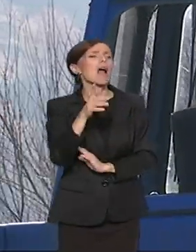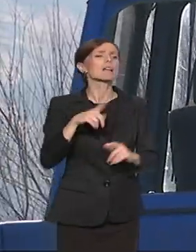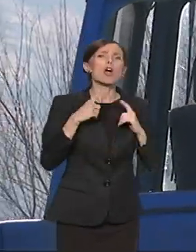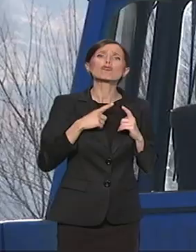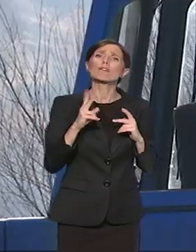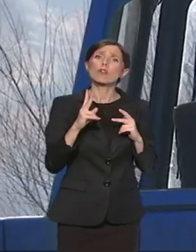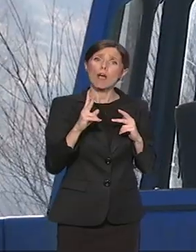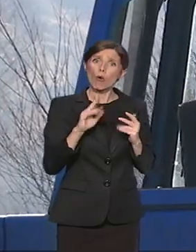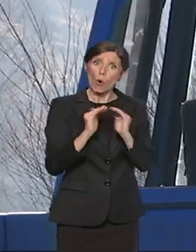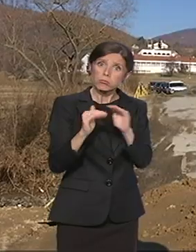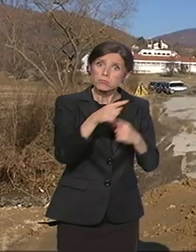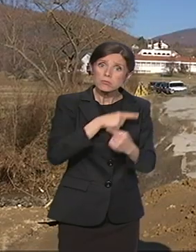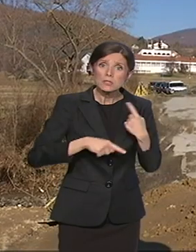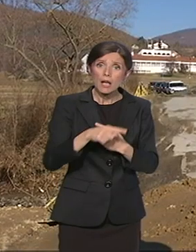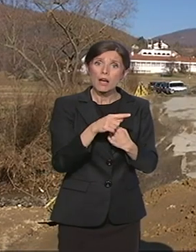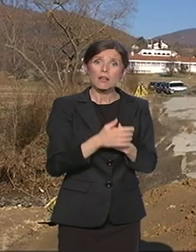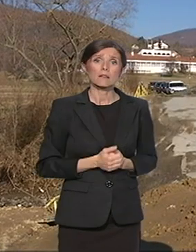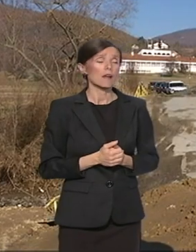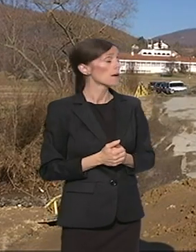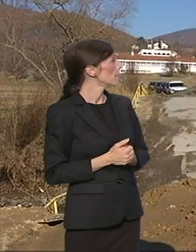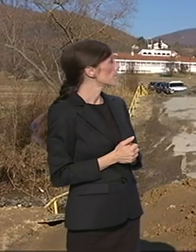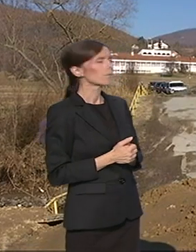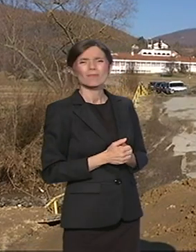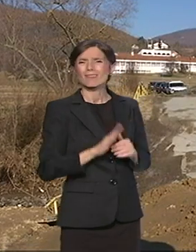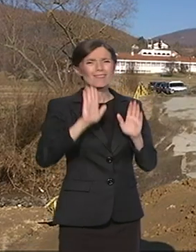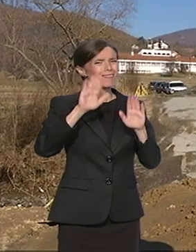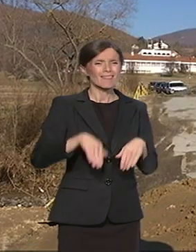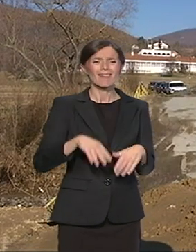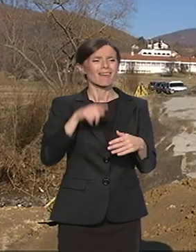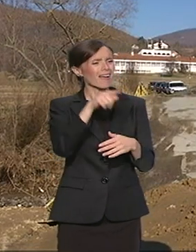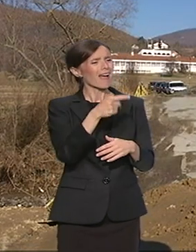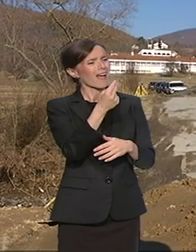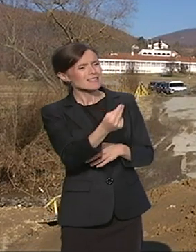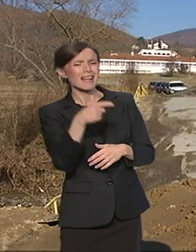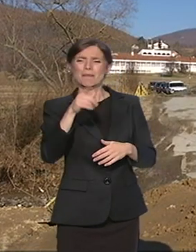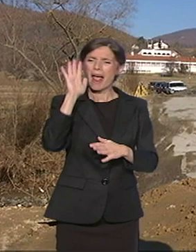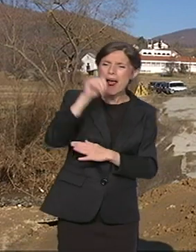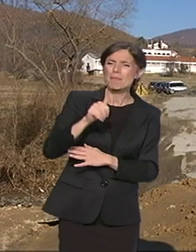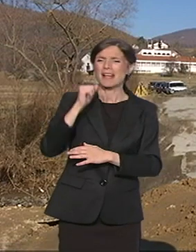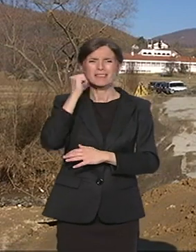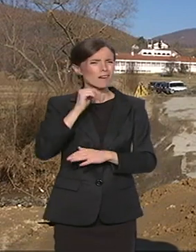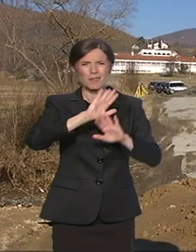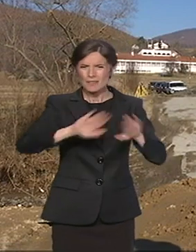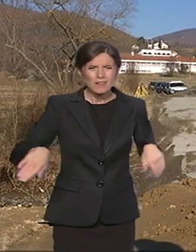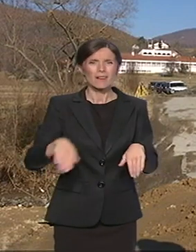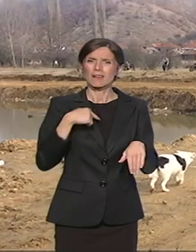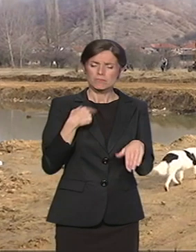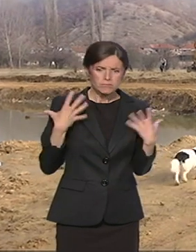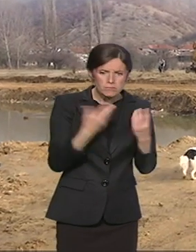Nema mesta za međunacionalne podele. Svi zajedno radimo i rešavamo problem. Svi su pokazali solidarnost.